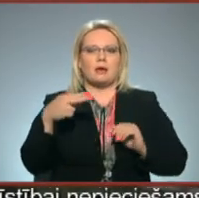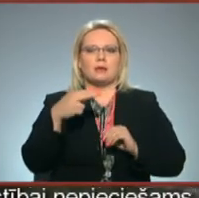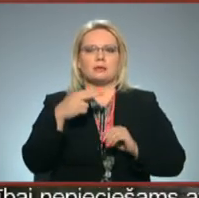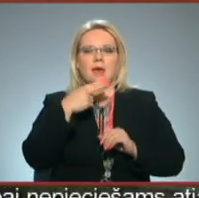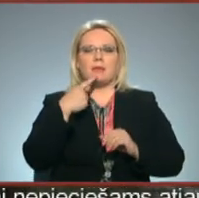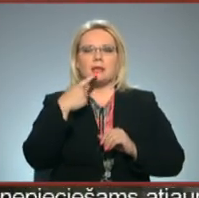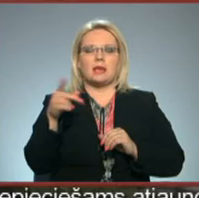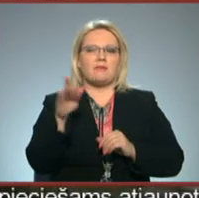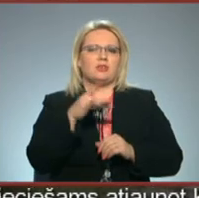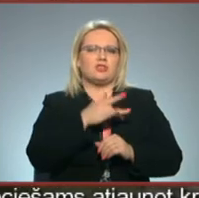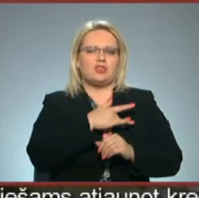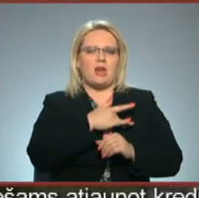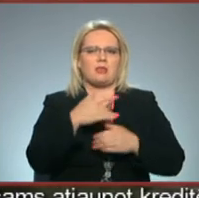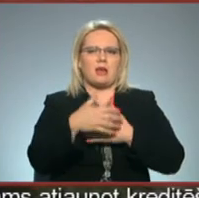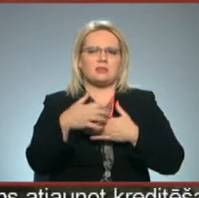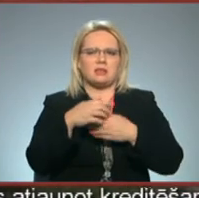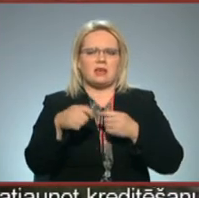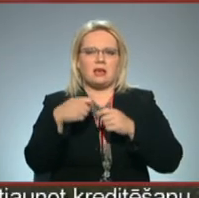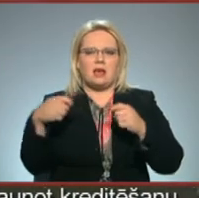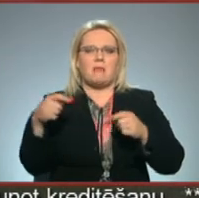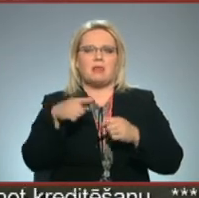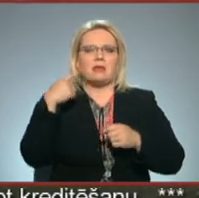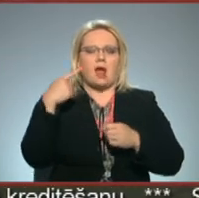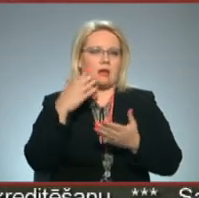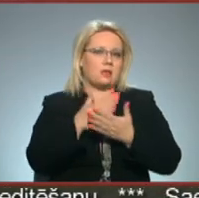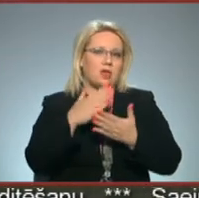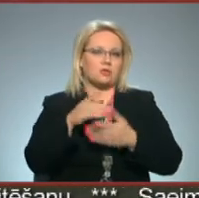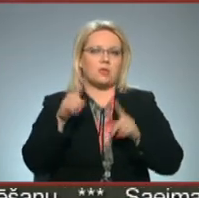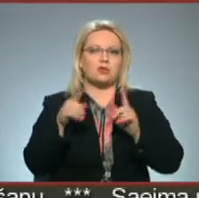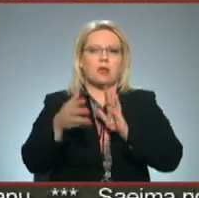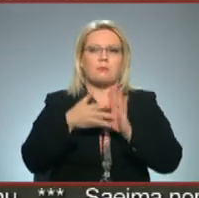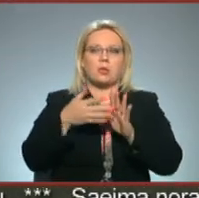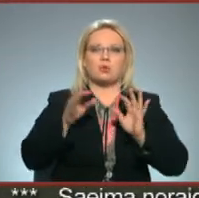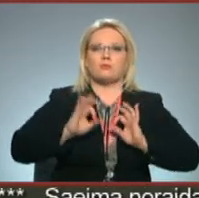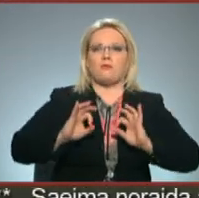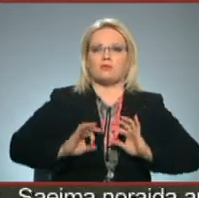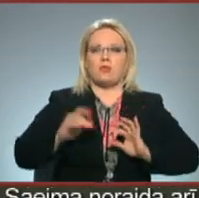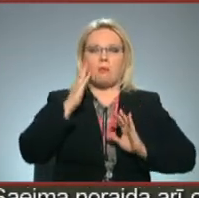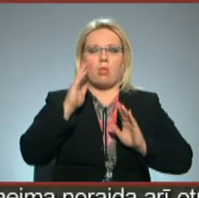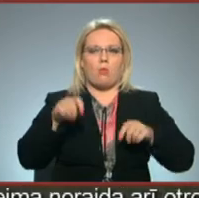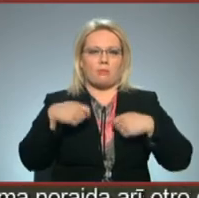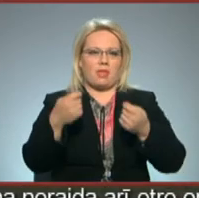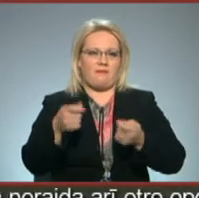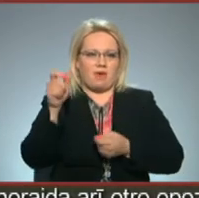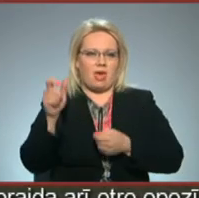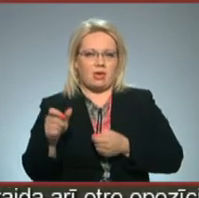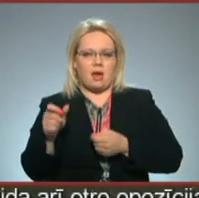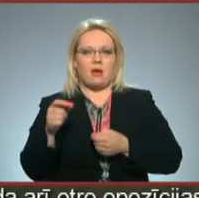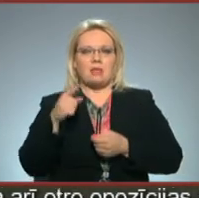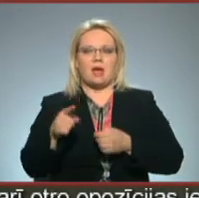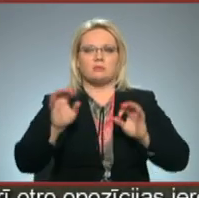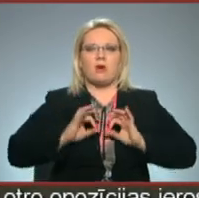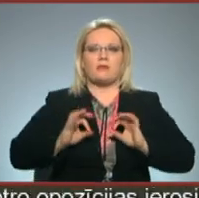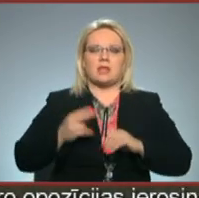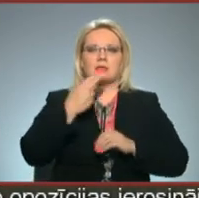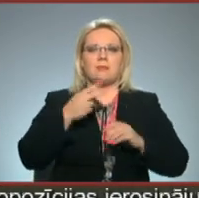sākumā viss šķiet piņķerīgi, bet tik traki jau nemaz nesot. Vien dažkārt pietrūkst profesionāli padomu devēju. Tādas profesionāli saimniecības